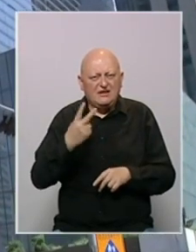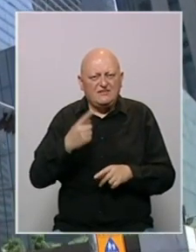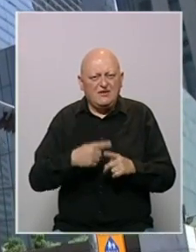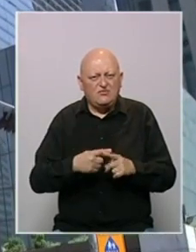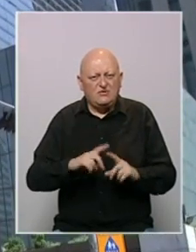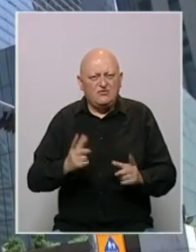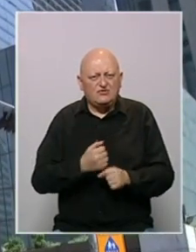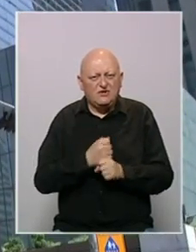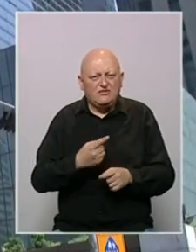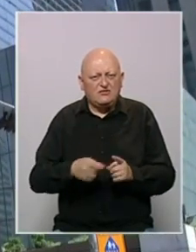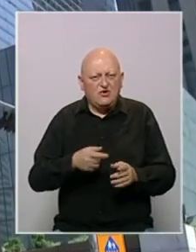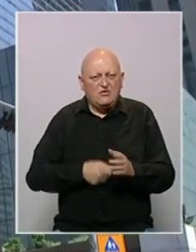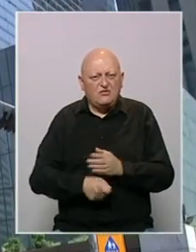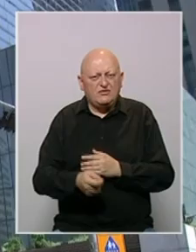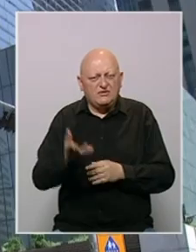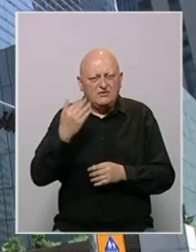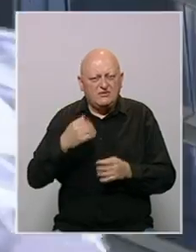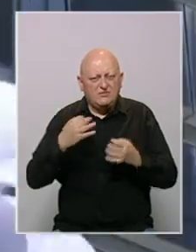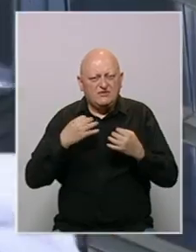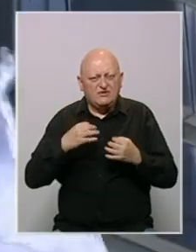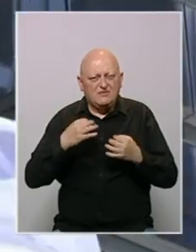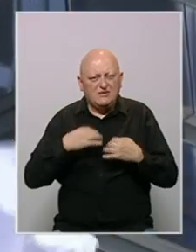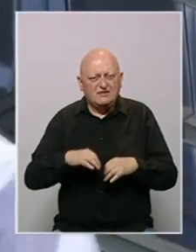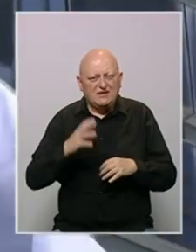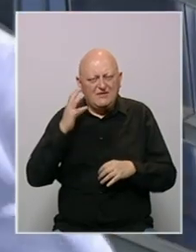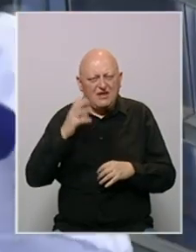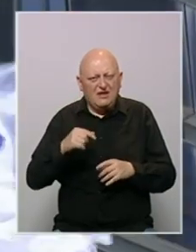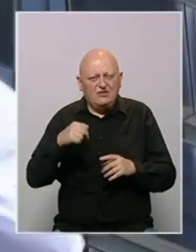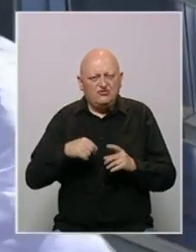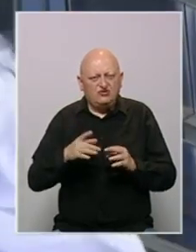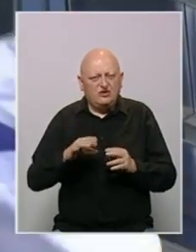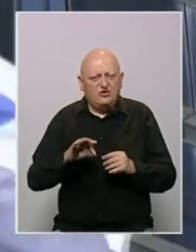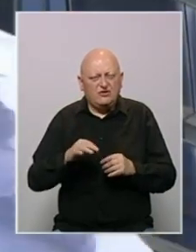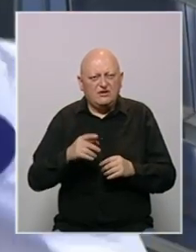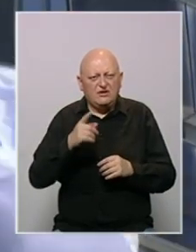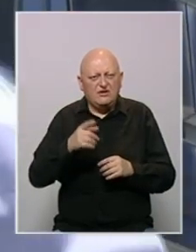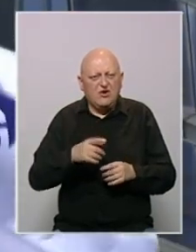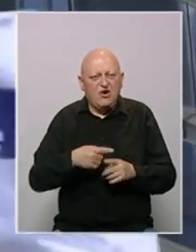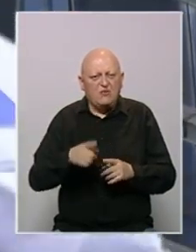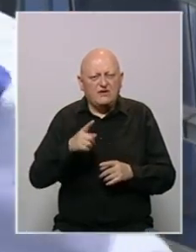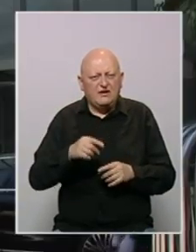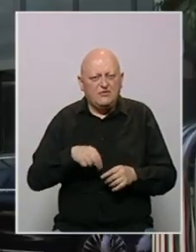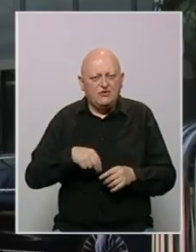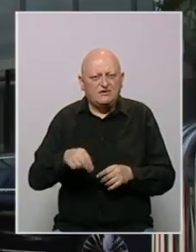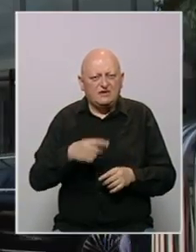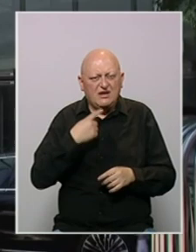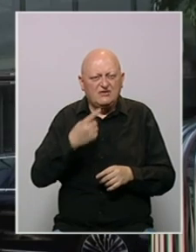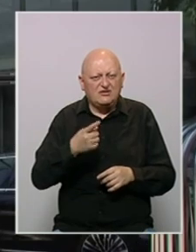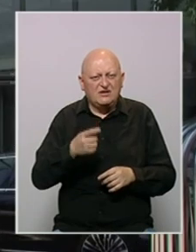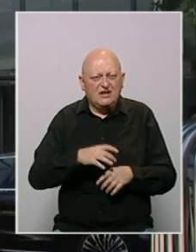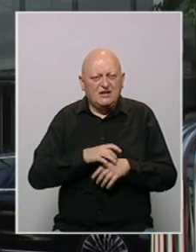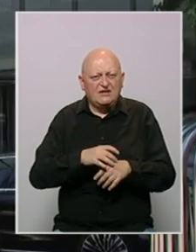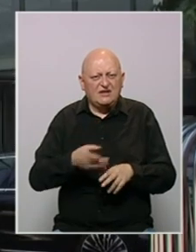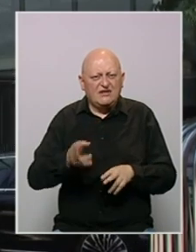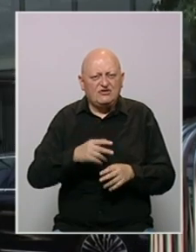Li je dva puta bio u zatvoru zbog podmičivanja bivšeg predsjednika. Vlada Južne Koreje je opravdala taj potez, rekavži